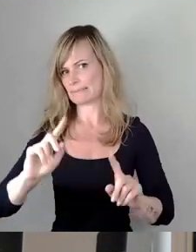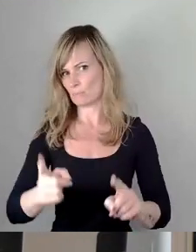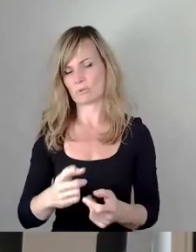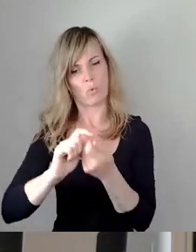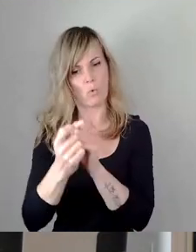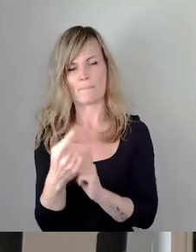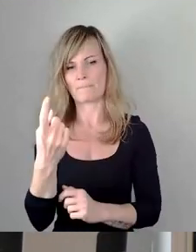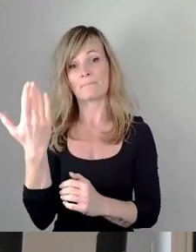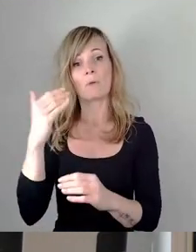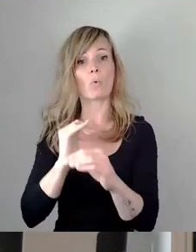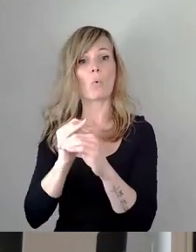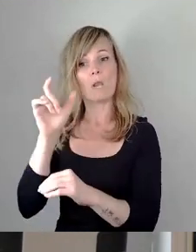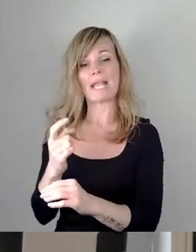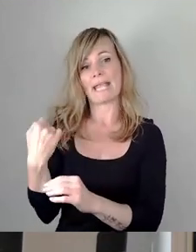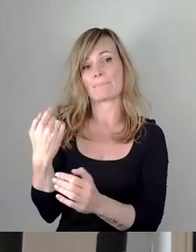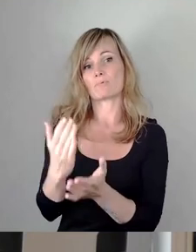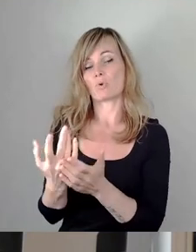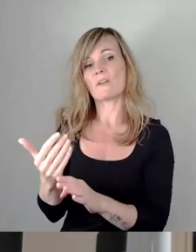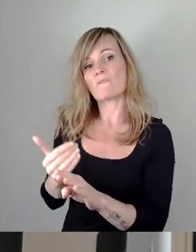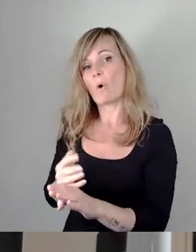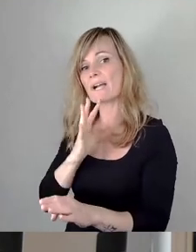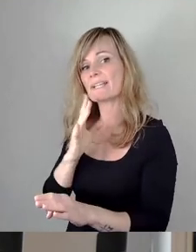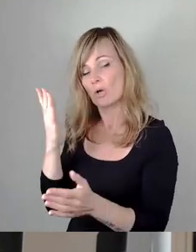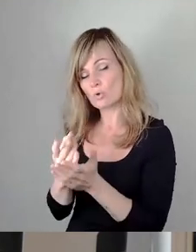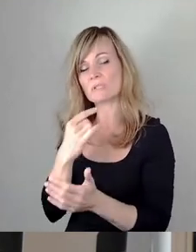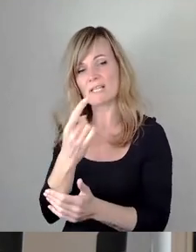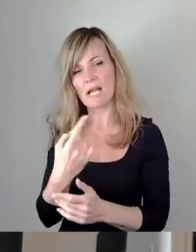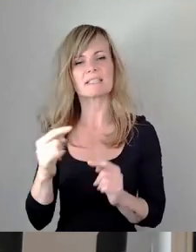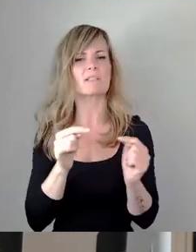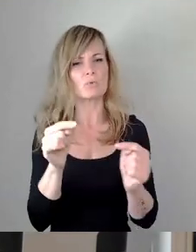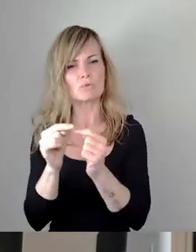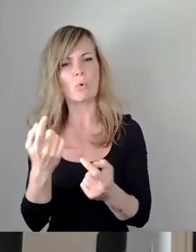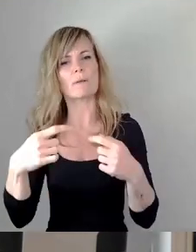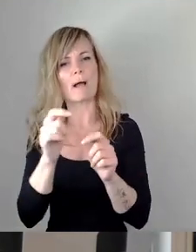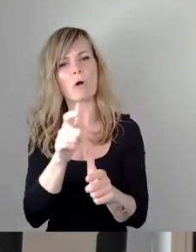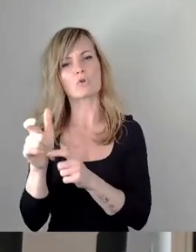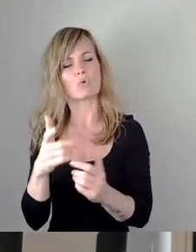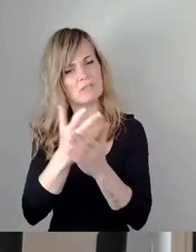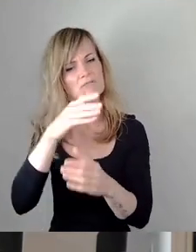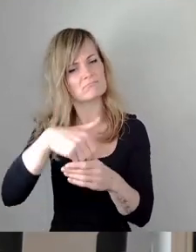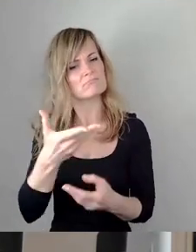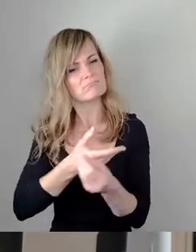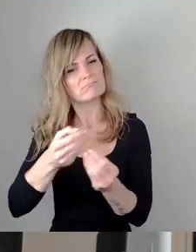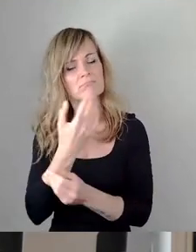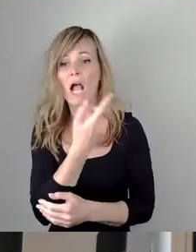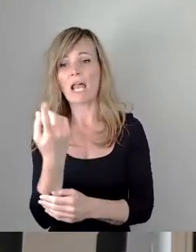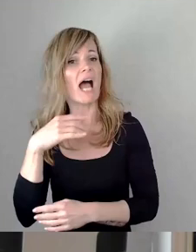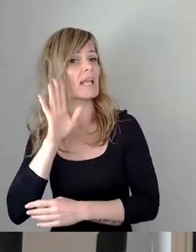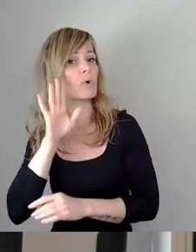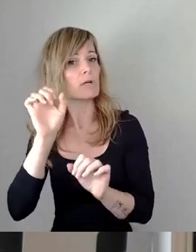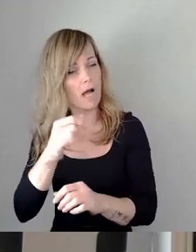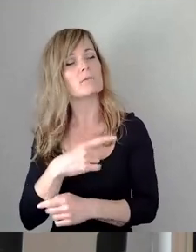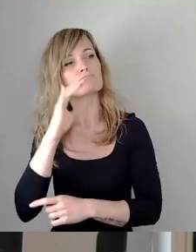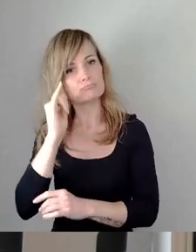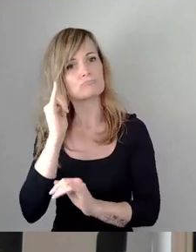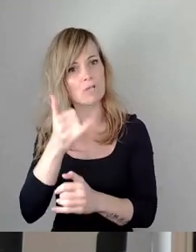Redner hat es auch genau ausgeführt, was in den Diskussionen im Bauausschuss gewesen waren. Das konnte sich jeder anhören. Das war nachvollziehbar. Von